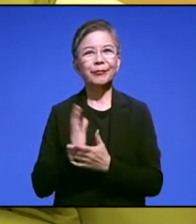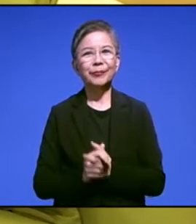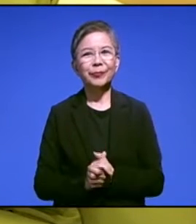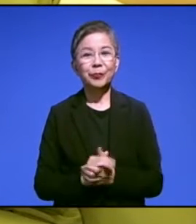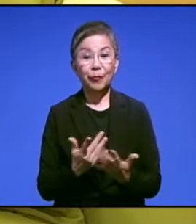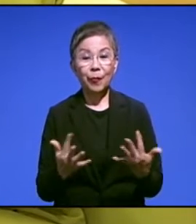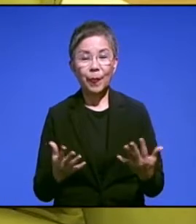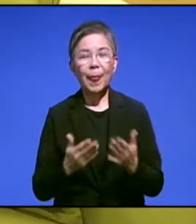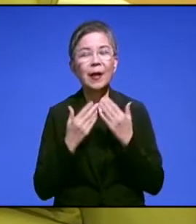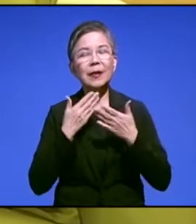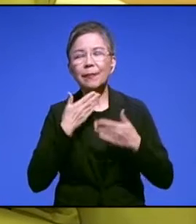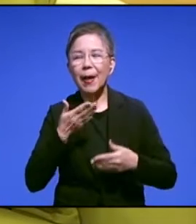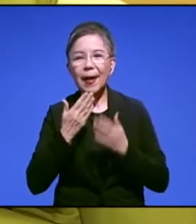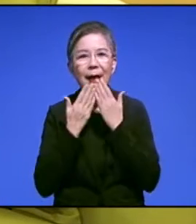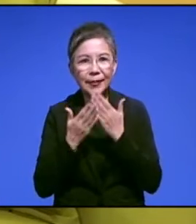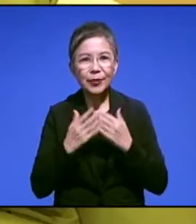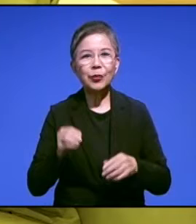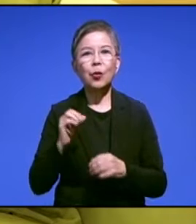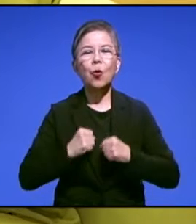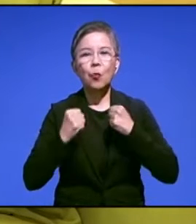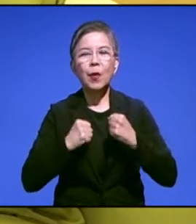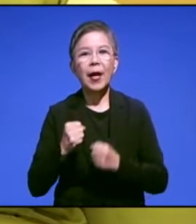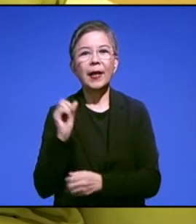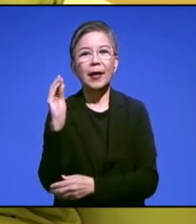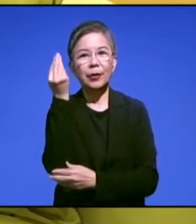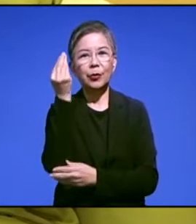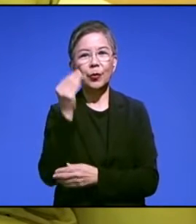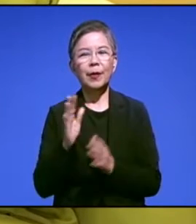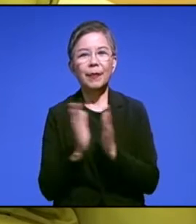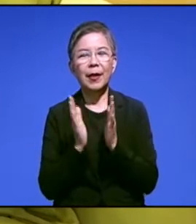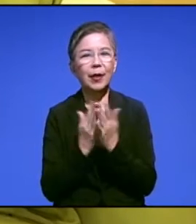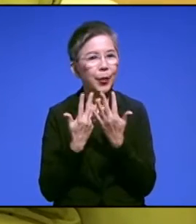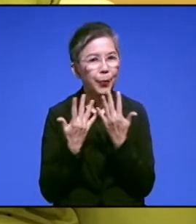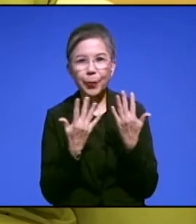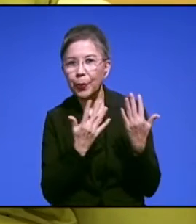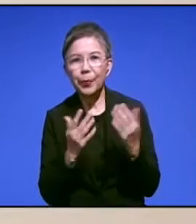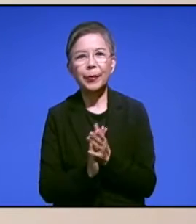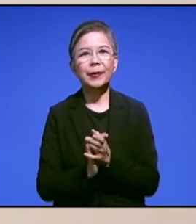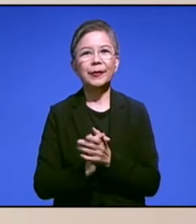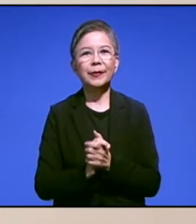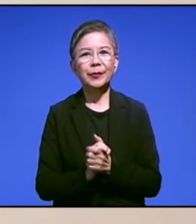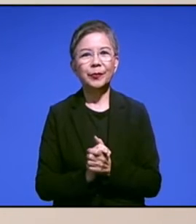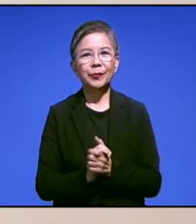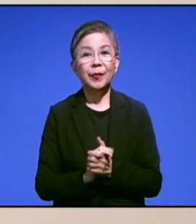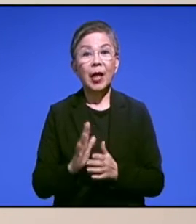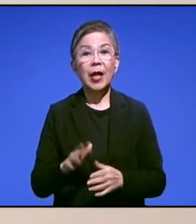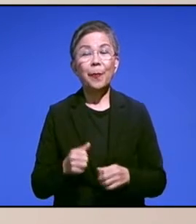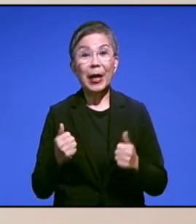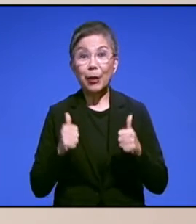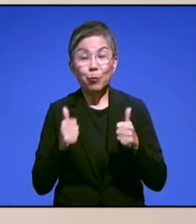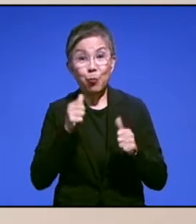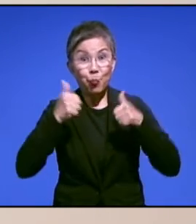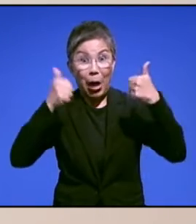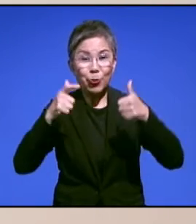Masyarakat mengapresiasi upaya Pemprov DKI Jakarta dalam merayakan hari jadi ibu kota ini. Dan yang paling seru dari